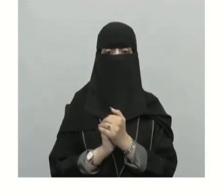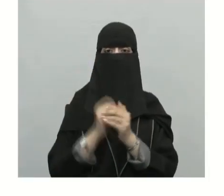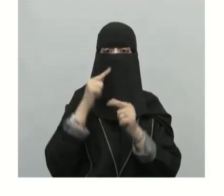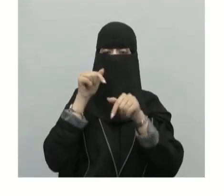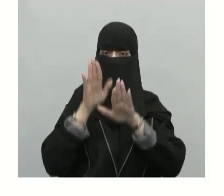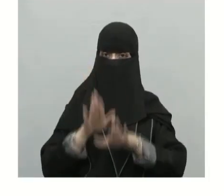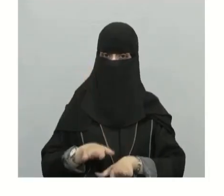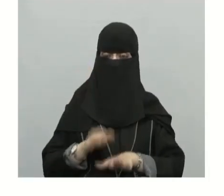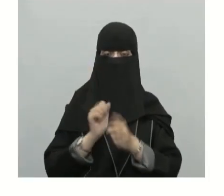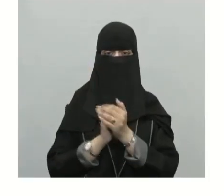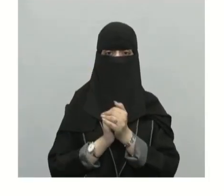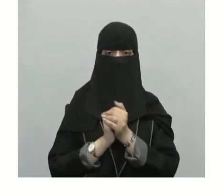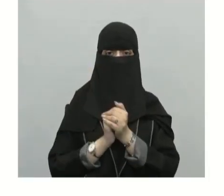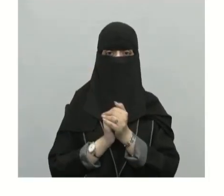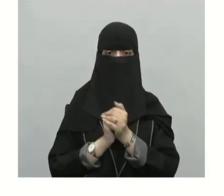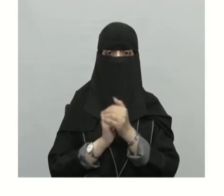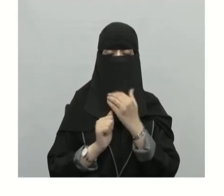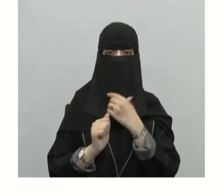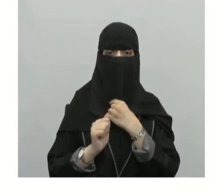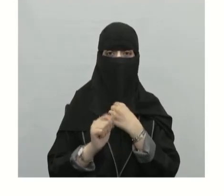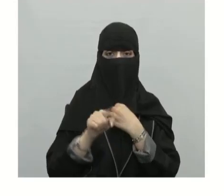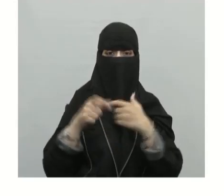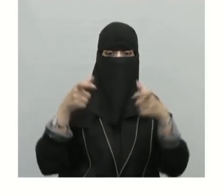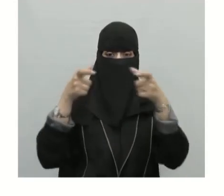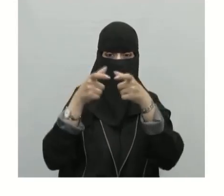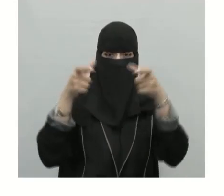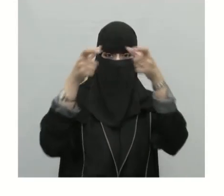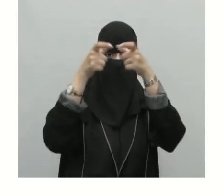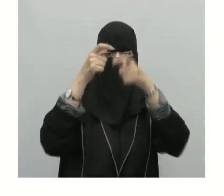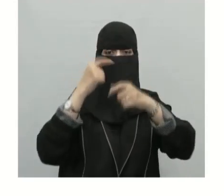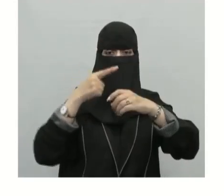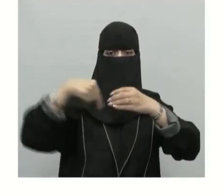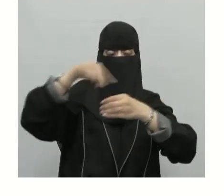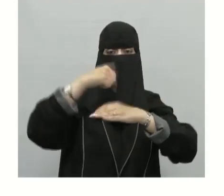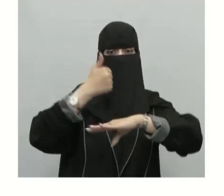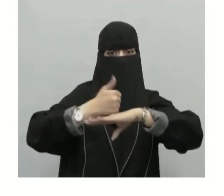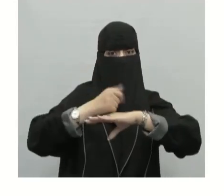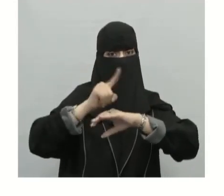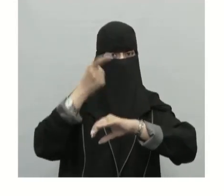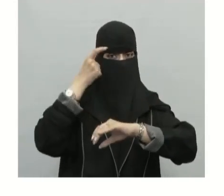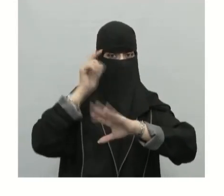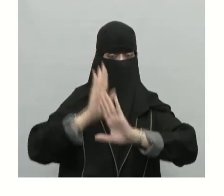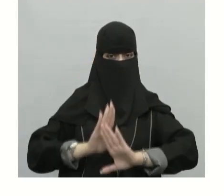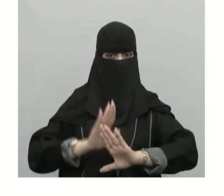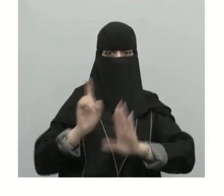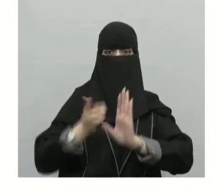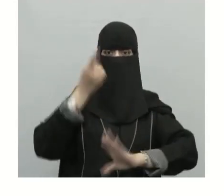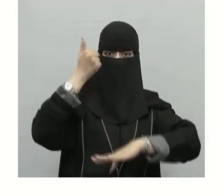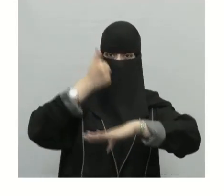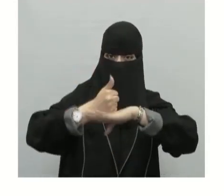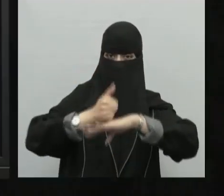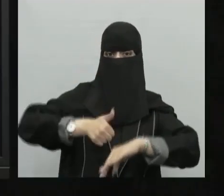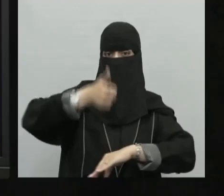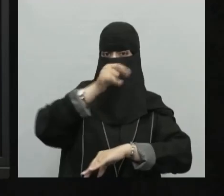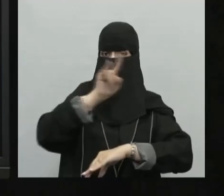إذن أبناء وابنات الطلاب إذن دوائر العرض الرئيسية هي دائرة الاستواء 0